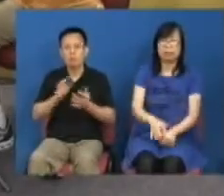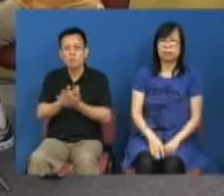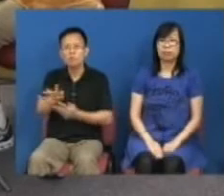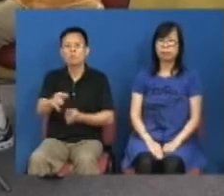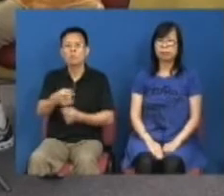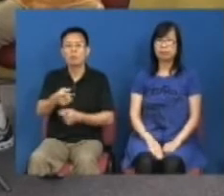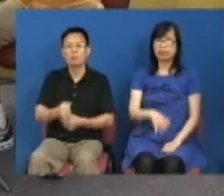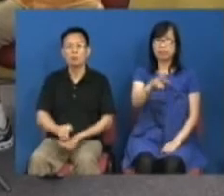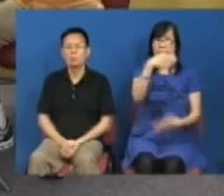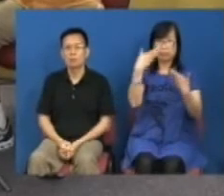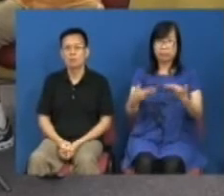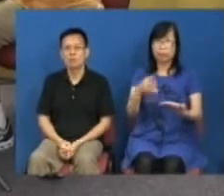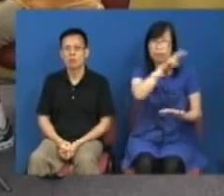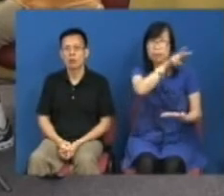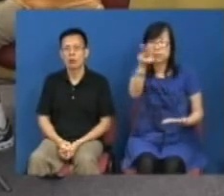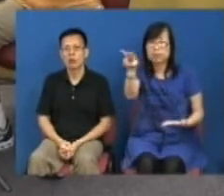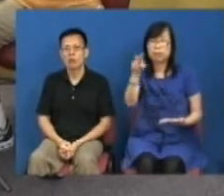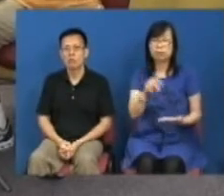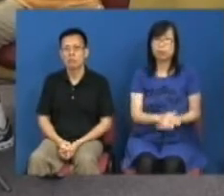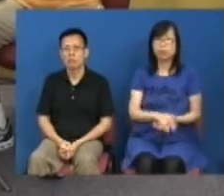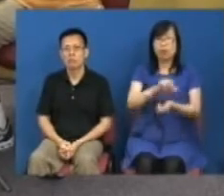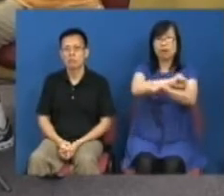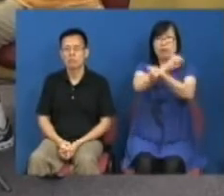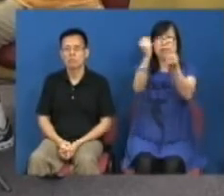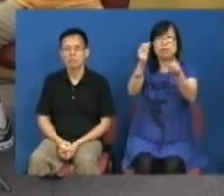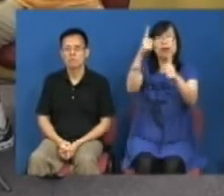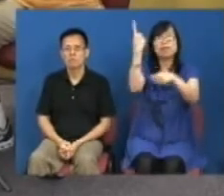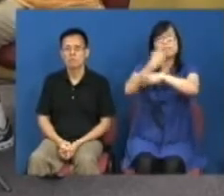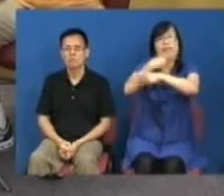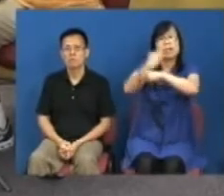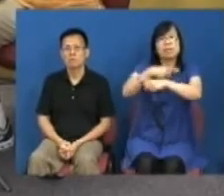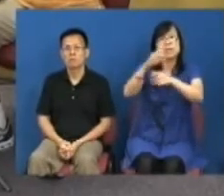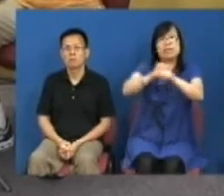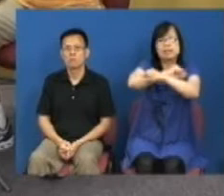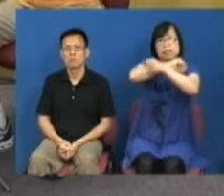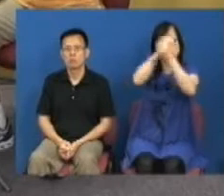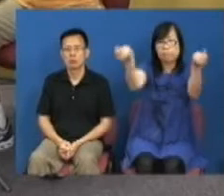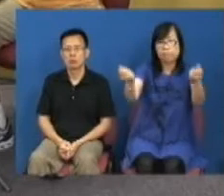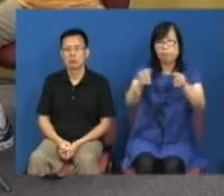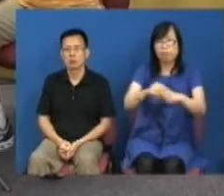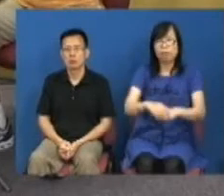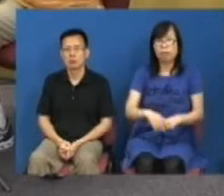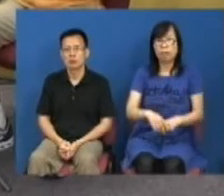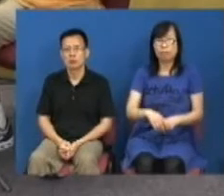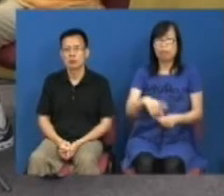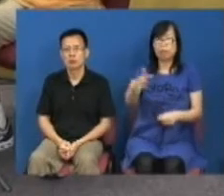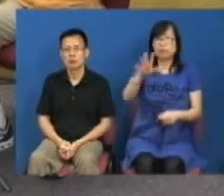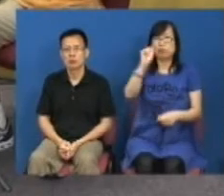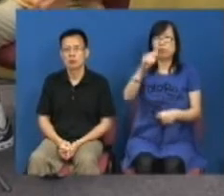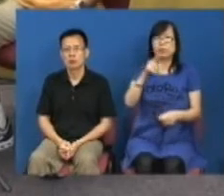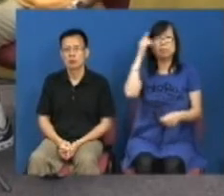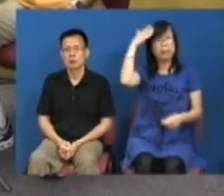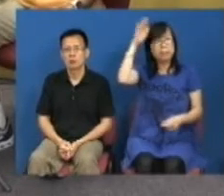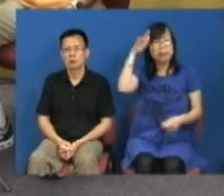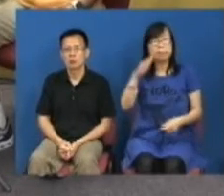看到你会看到无论是释放暂时释放艾薇薇或是胡佳你都可以被理